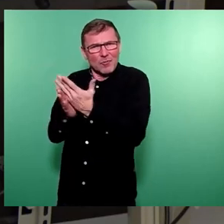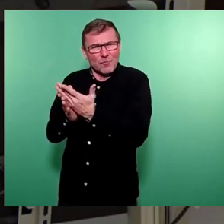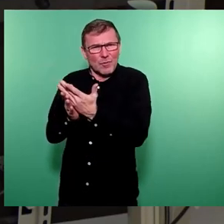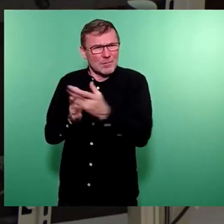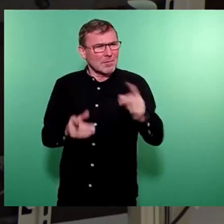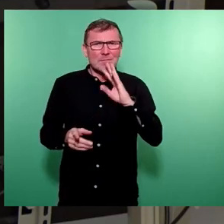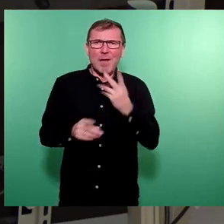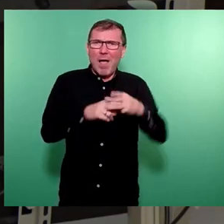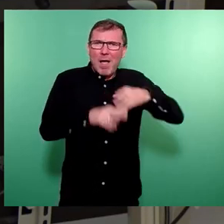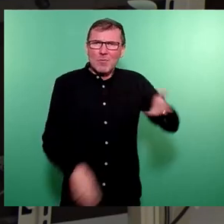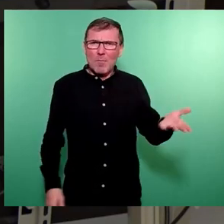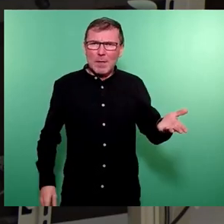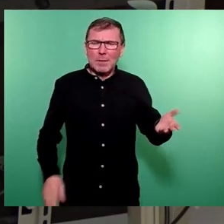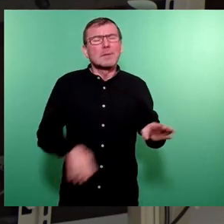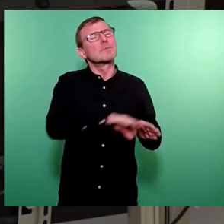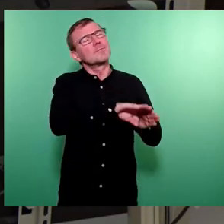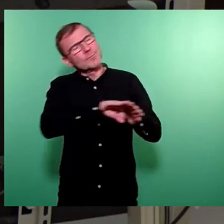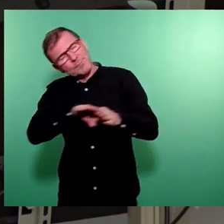Ich komme noch mal zurück.